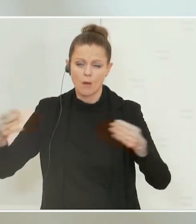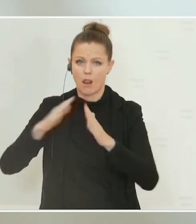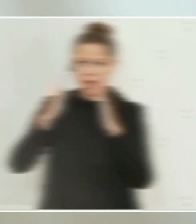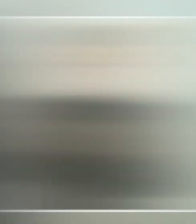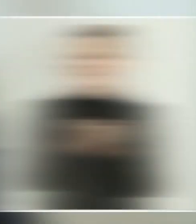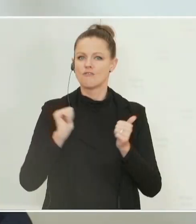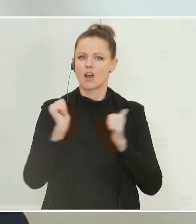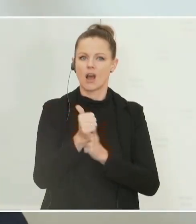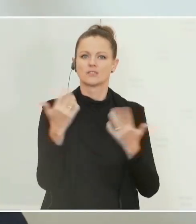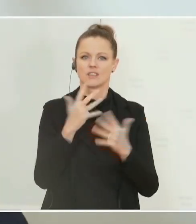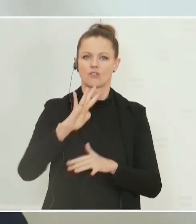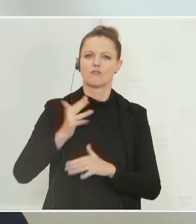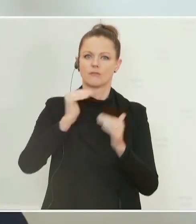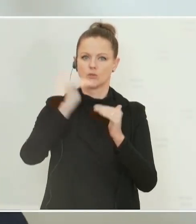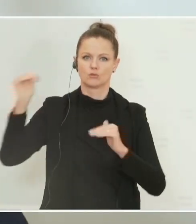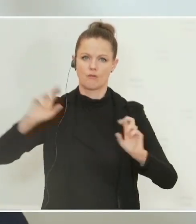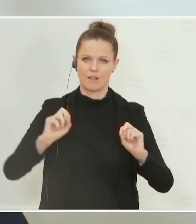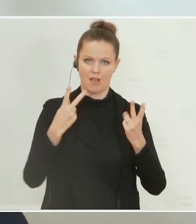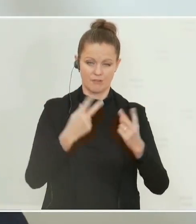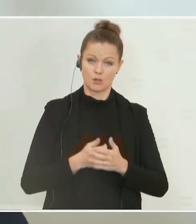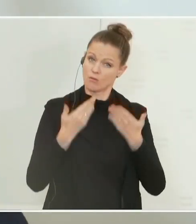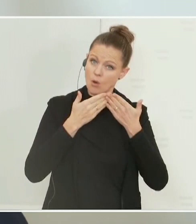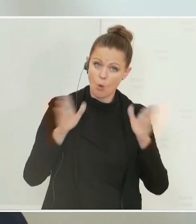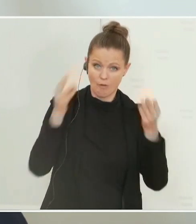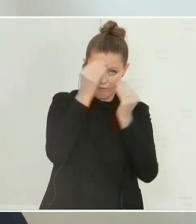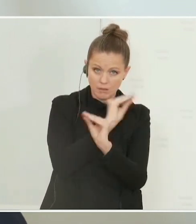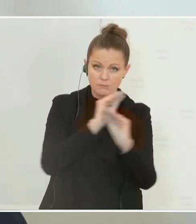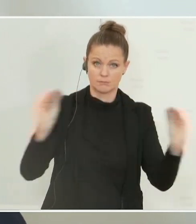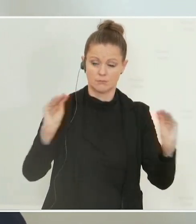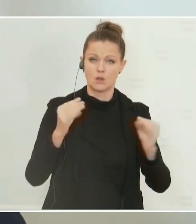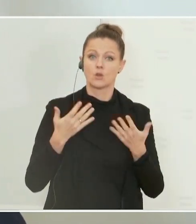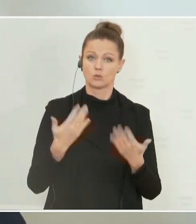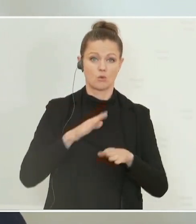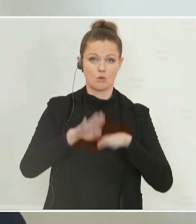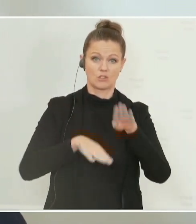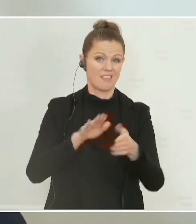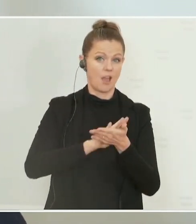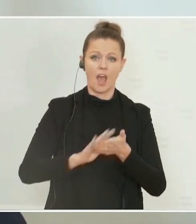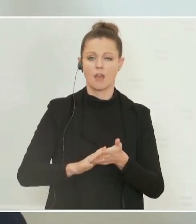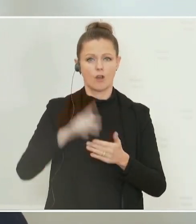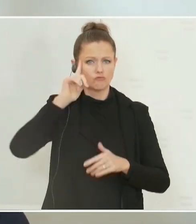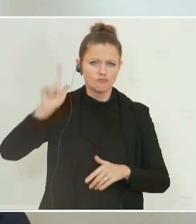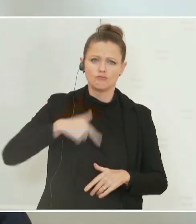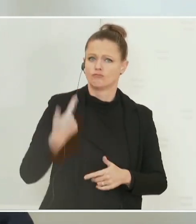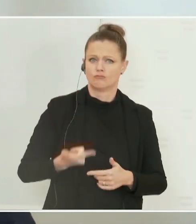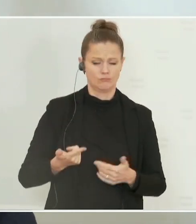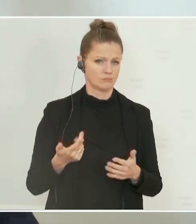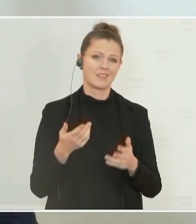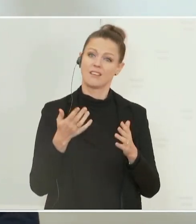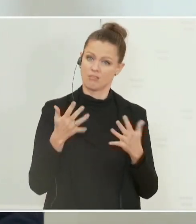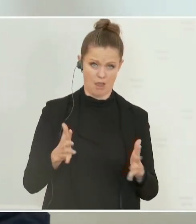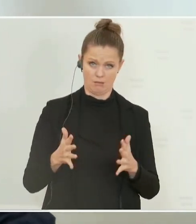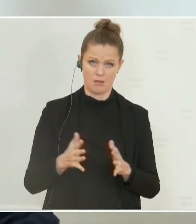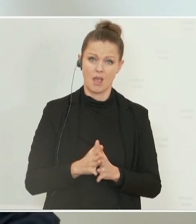gestartet. Ich muss ganz offen sagen, wir setzen diesen Schritt nicht leichten Herzens. Aber leider ist er